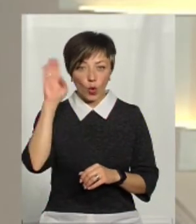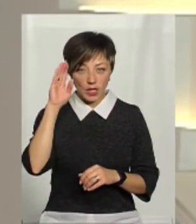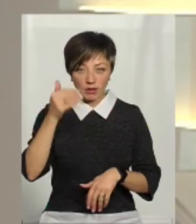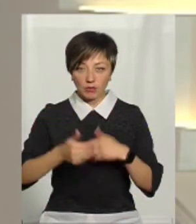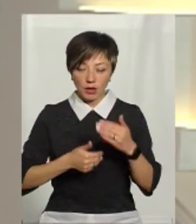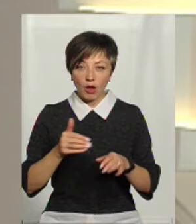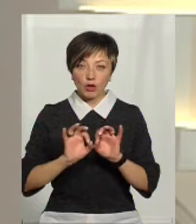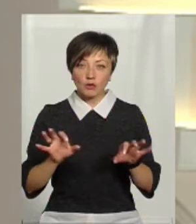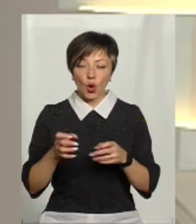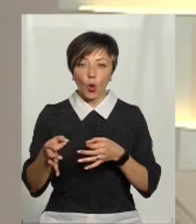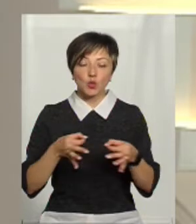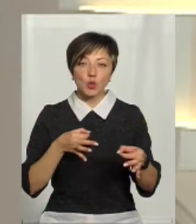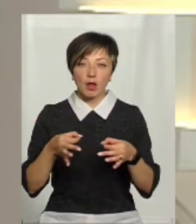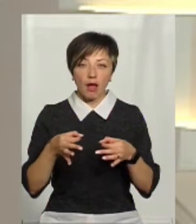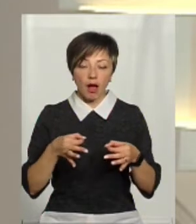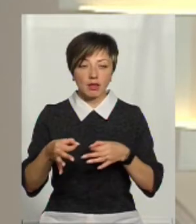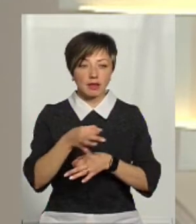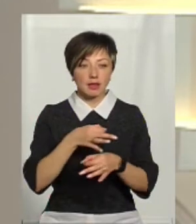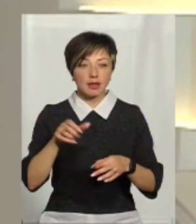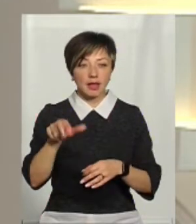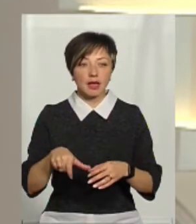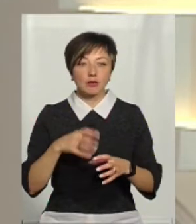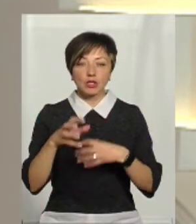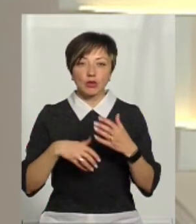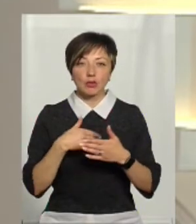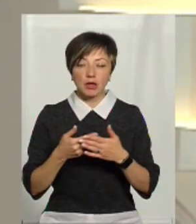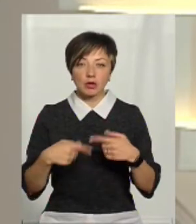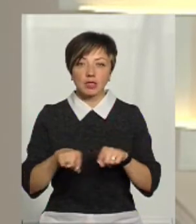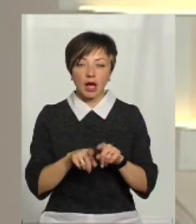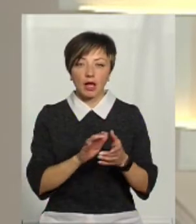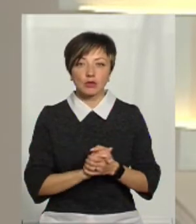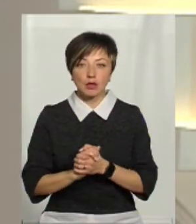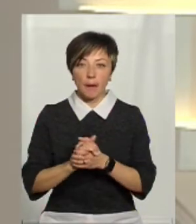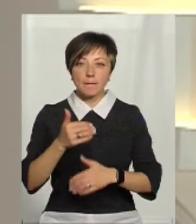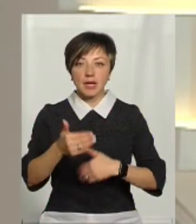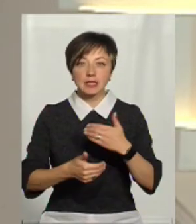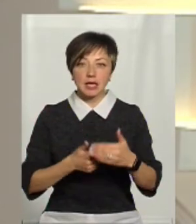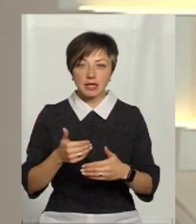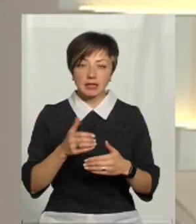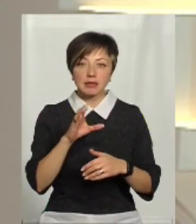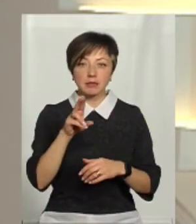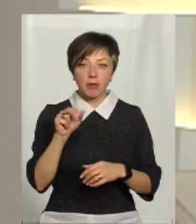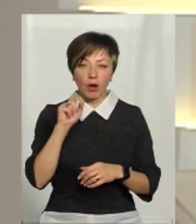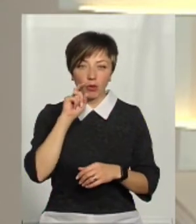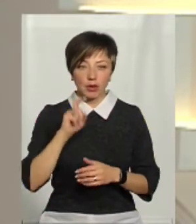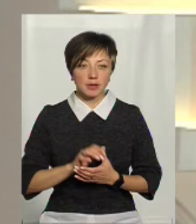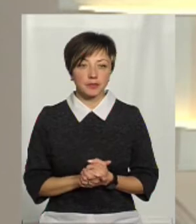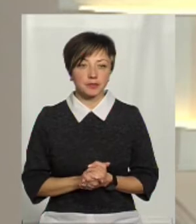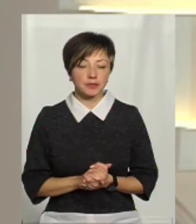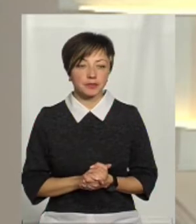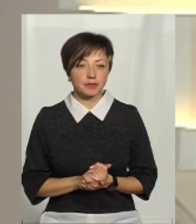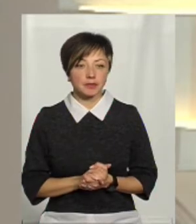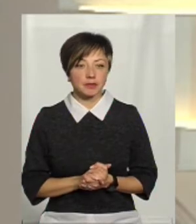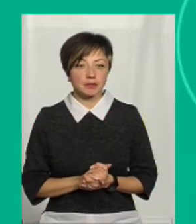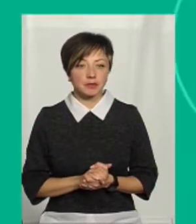воді, озвучив консультант Міжнародної громадської організації Асоціація басейнів і СПА України Вадим Чиканюк.